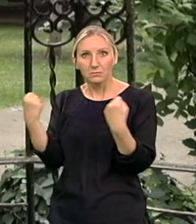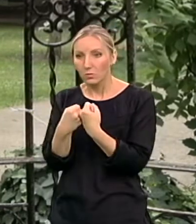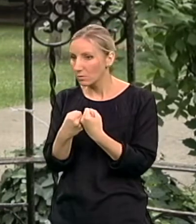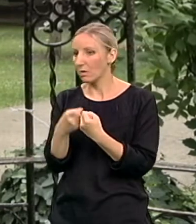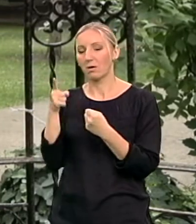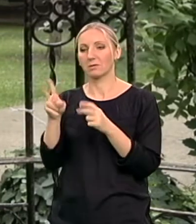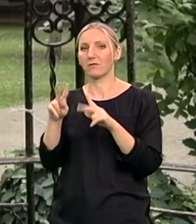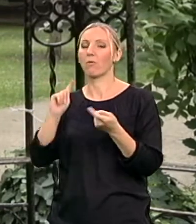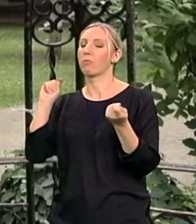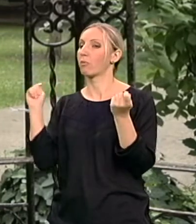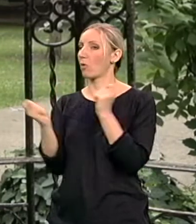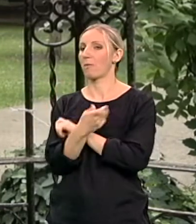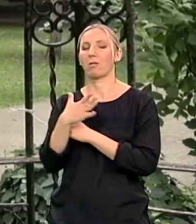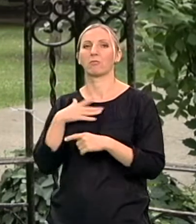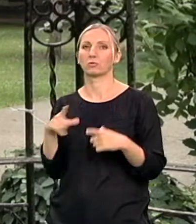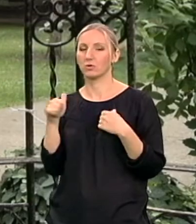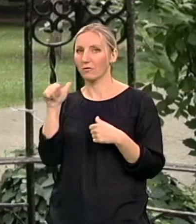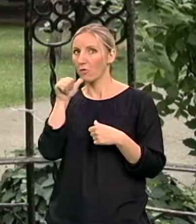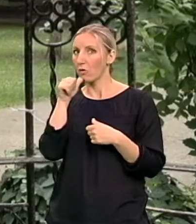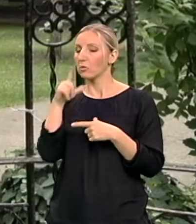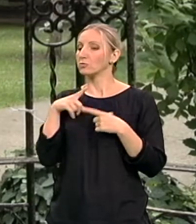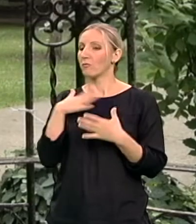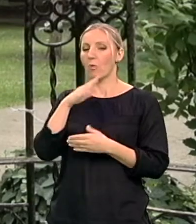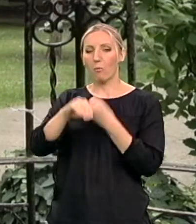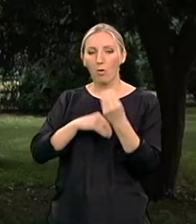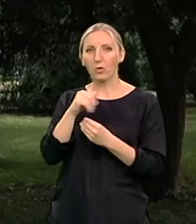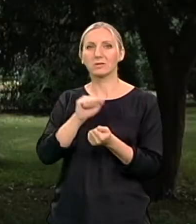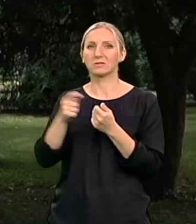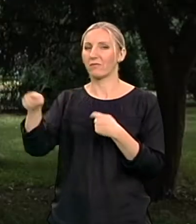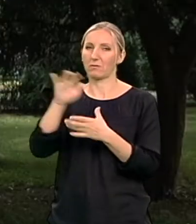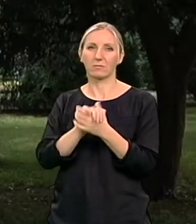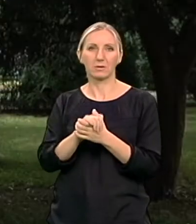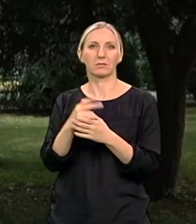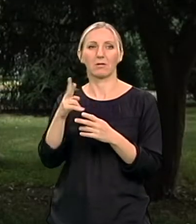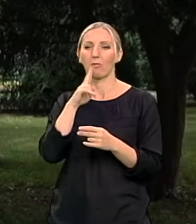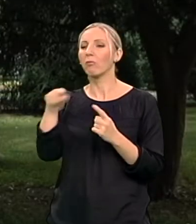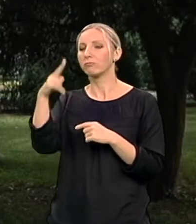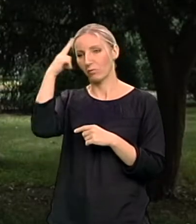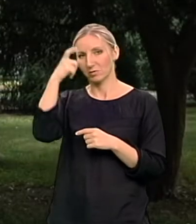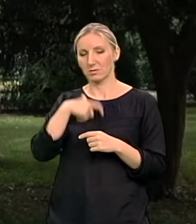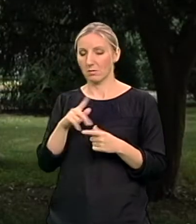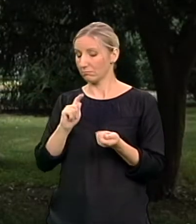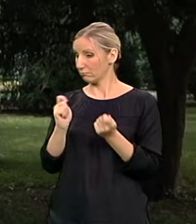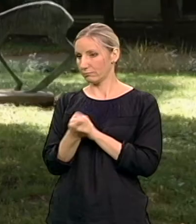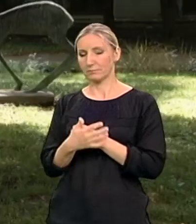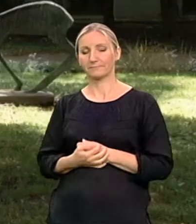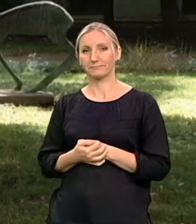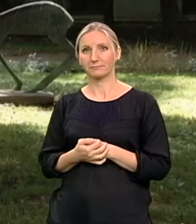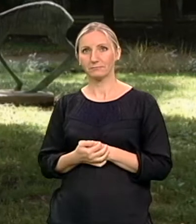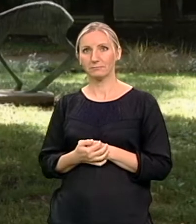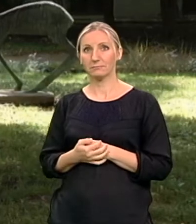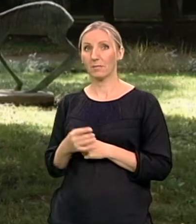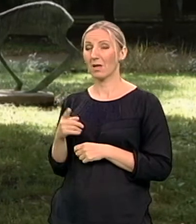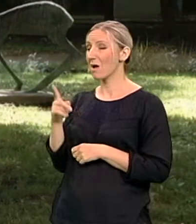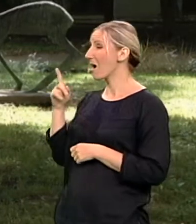život i život moje poredice i prosto svih oni koji su me poznavali. Kada sam saznala u kakvom je stanju, šta se u